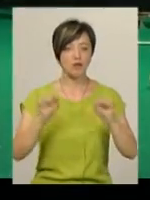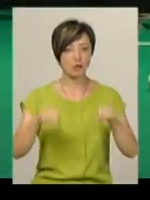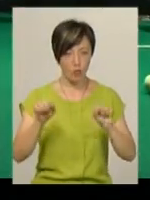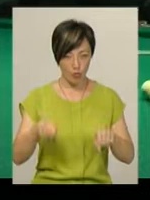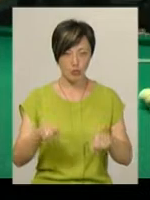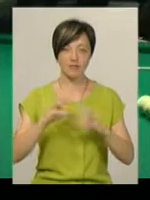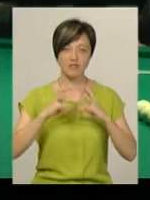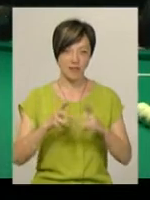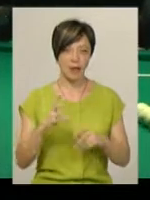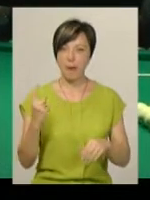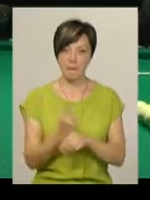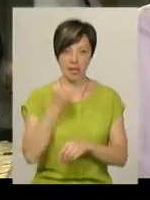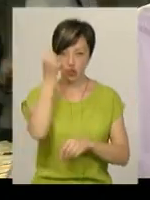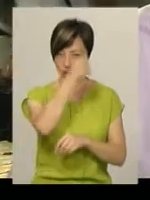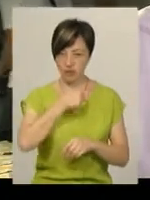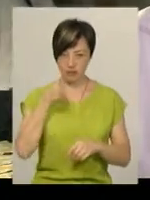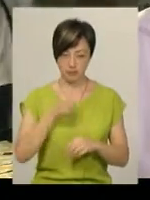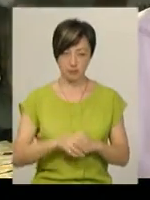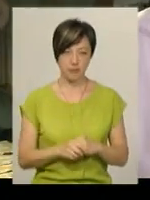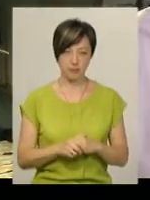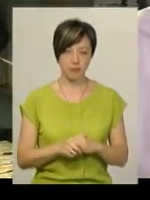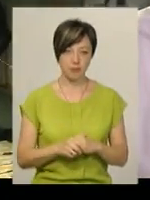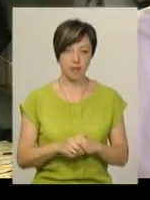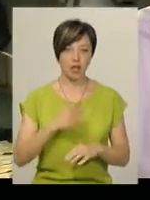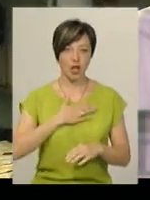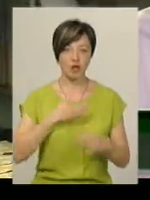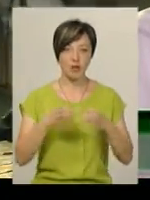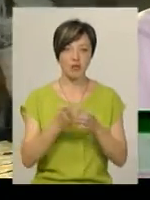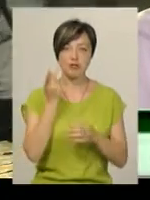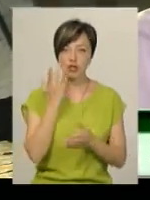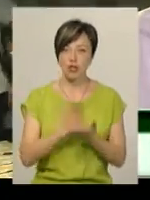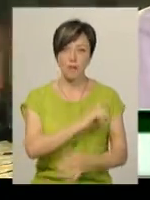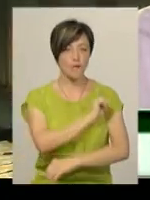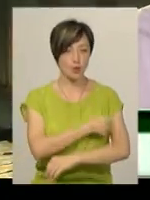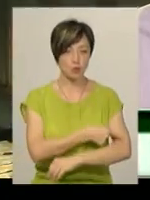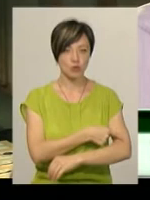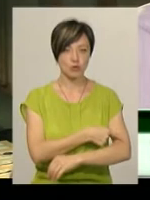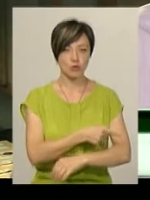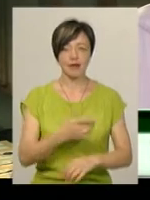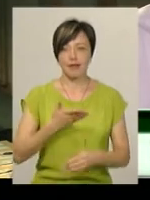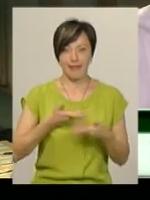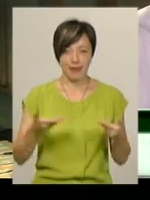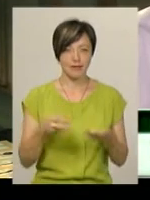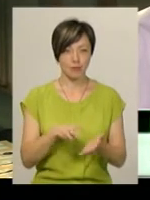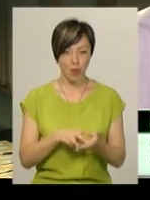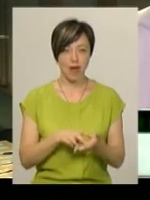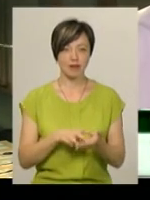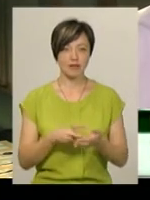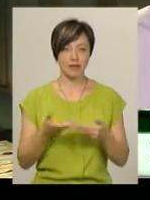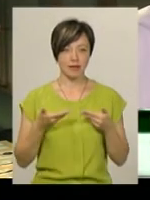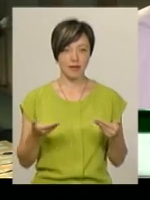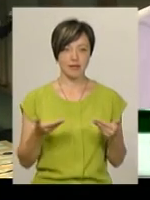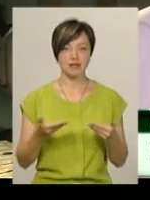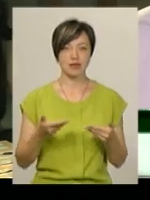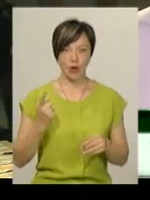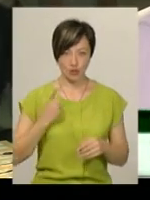спроможність. світі не перший рік, каже Ігор Мартинюк. Наша команда завжди є потужною. Нас бояться, нас, як то